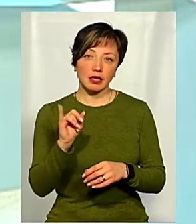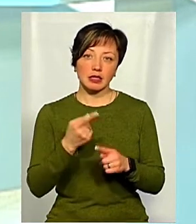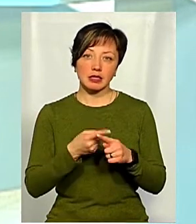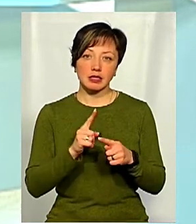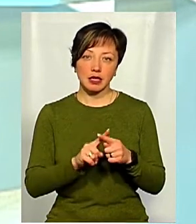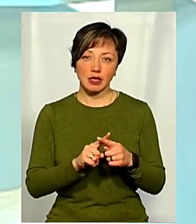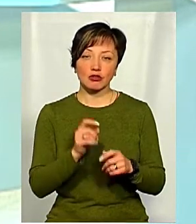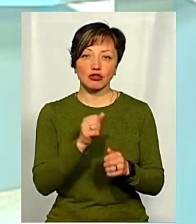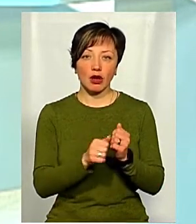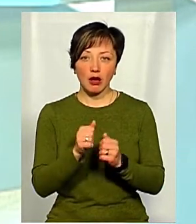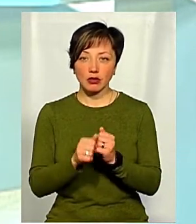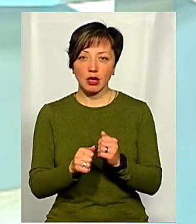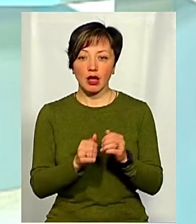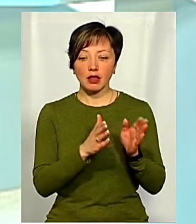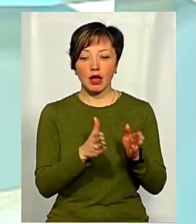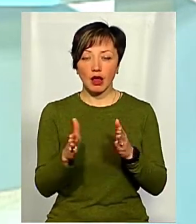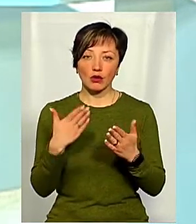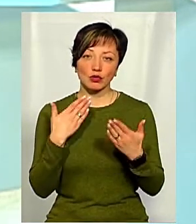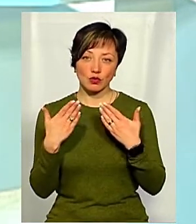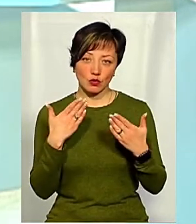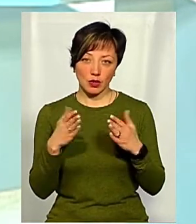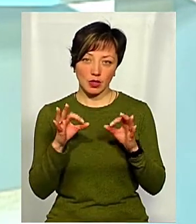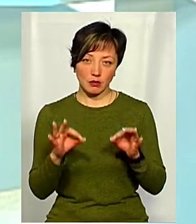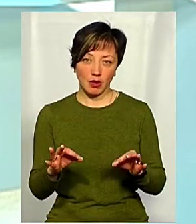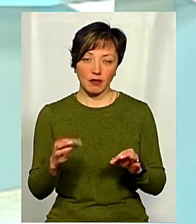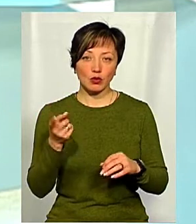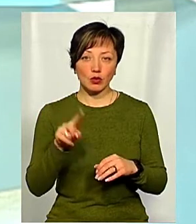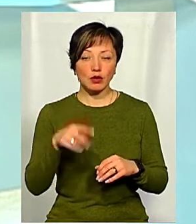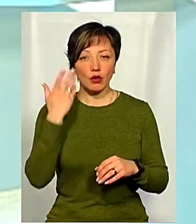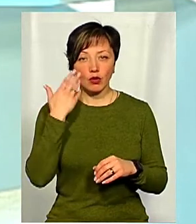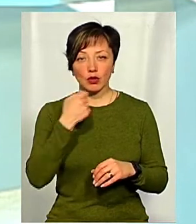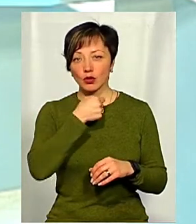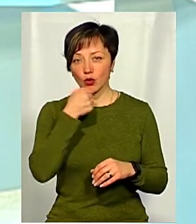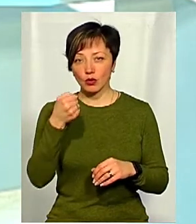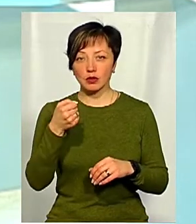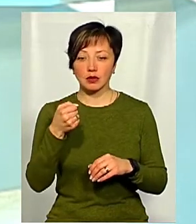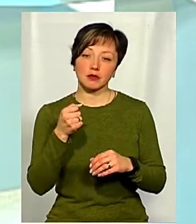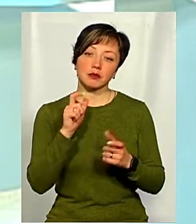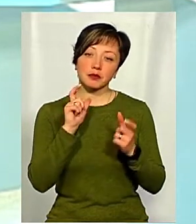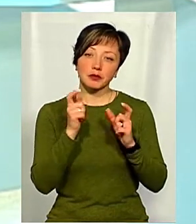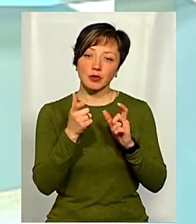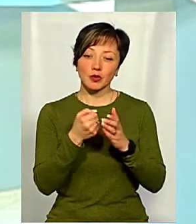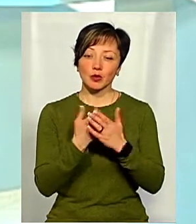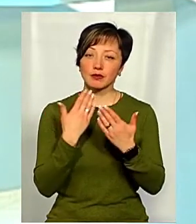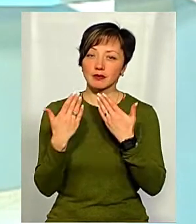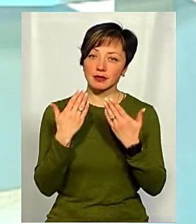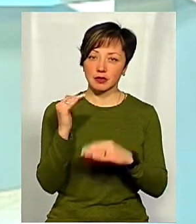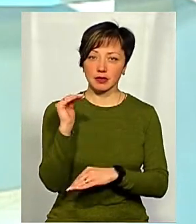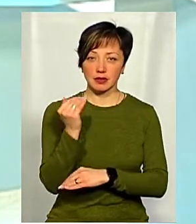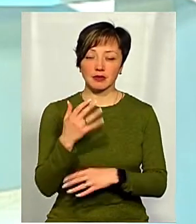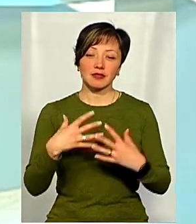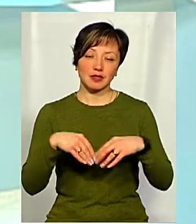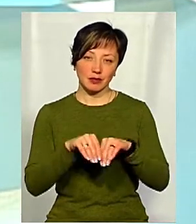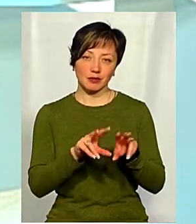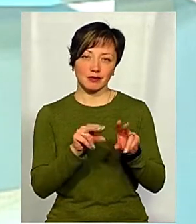це досить часто налагоджує стосунки, насправді, так? Тоді, коли дорослі повертаються обличчям до дітей, тоді, як правило,